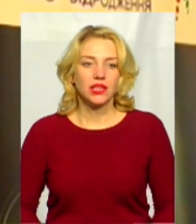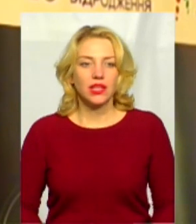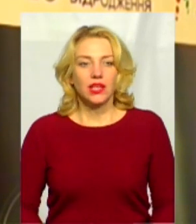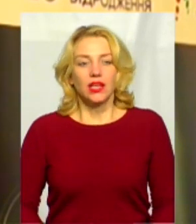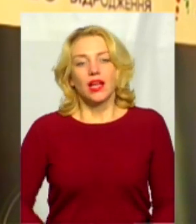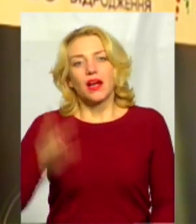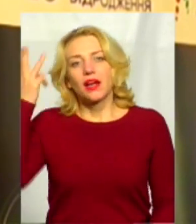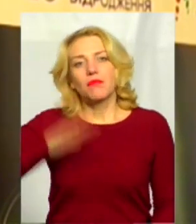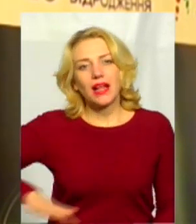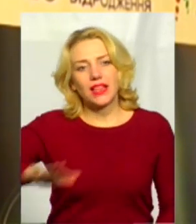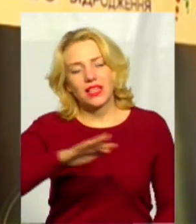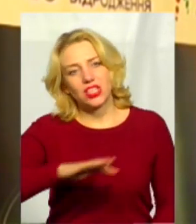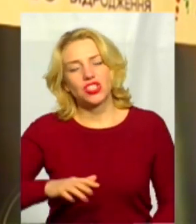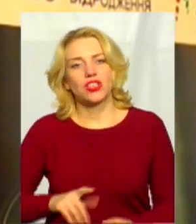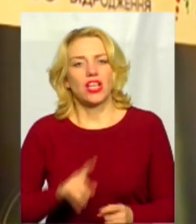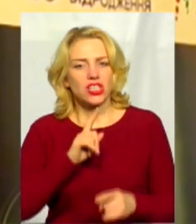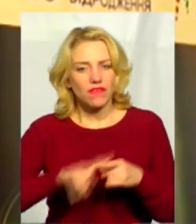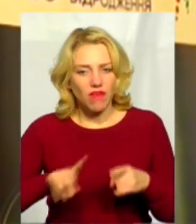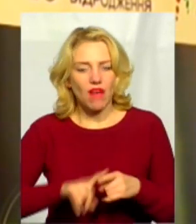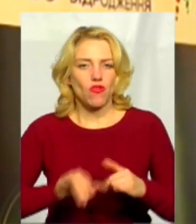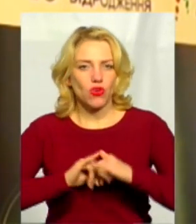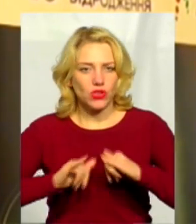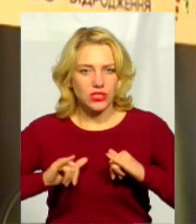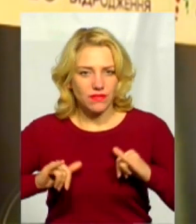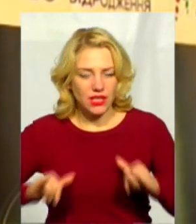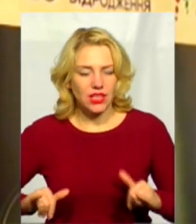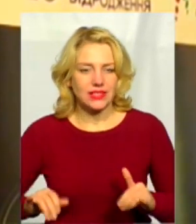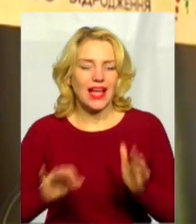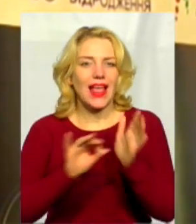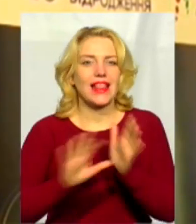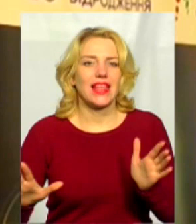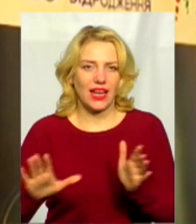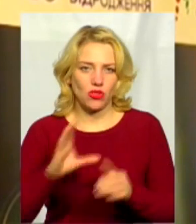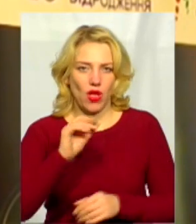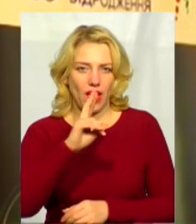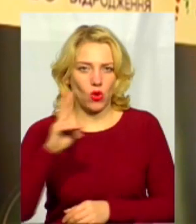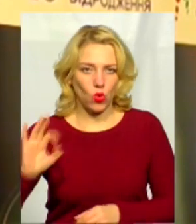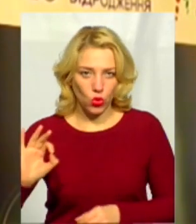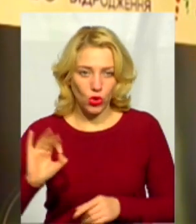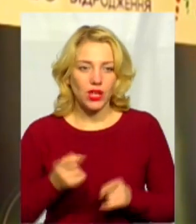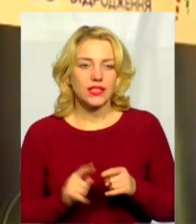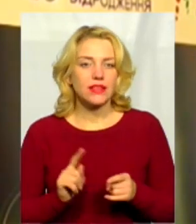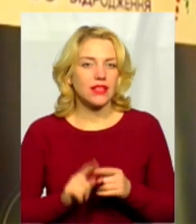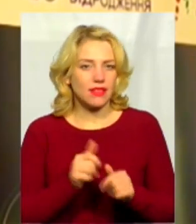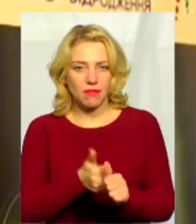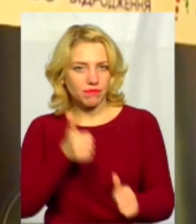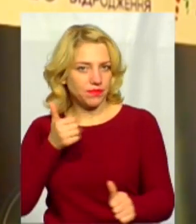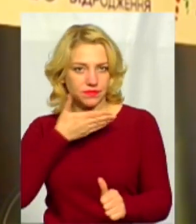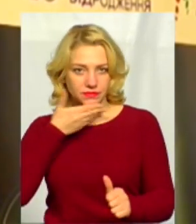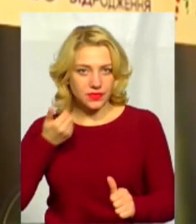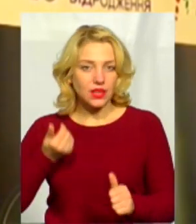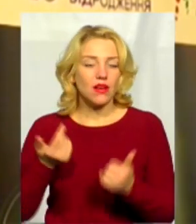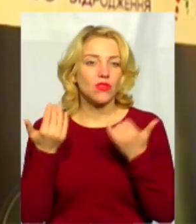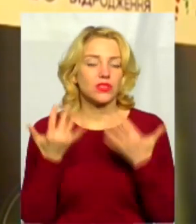жваво розвиває відновлену енергетику. В Хмельницькій області